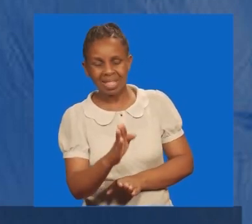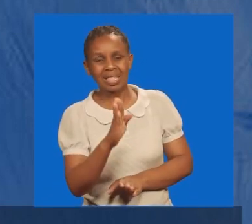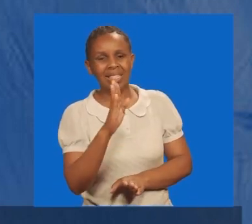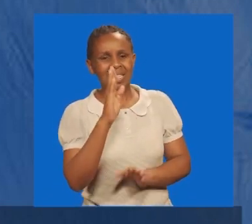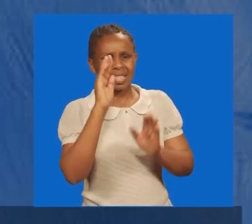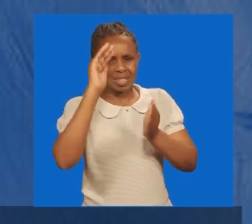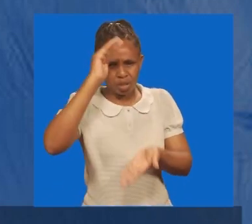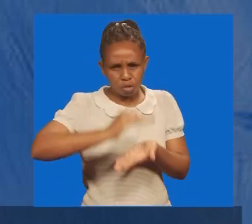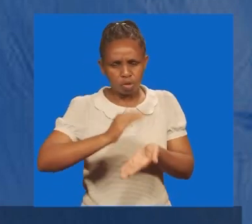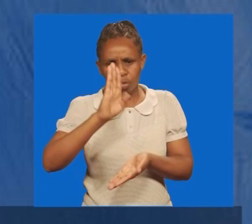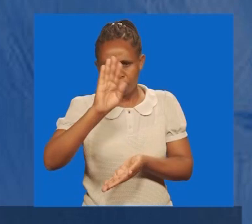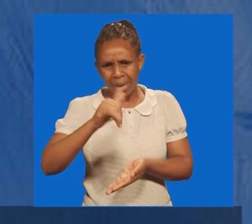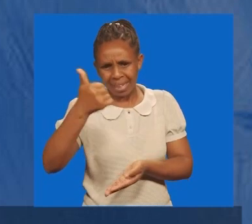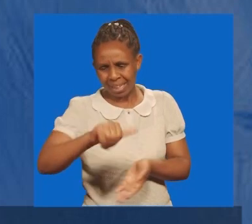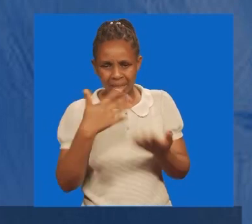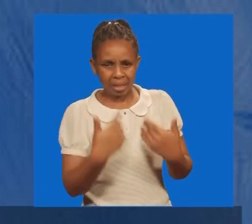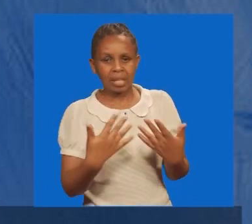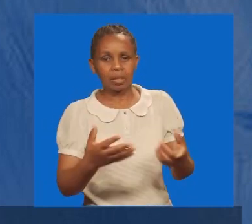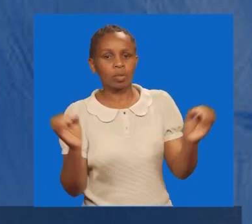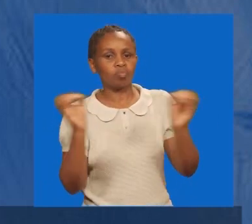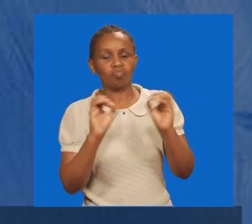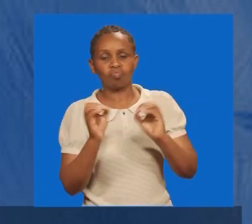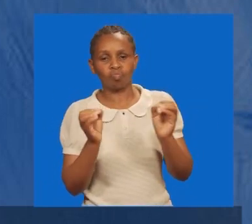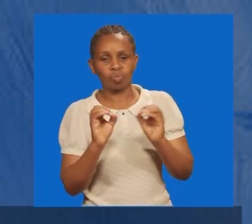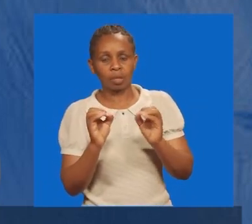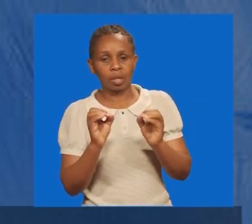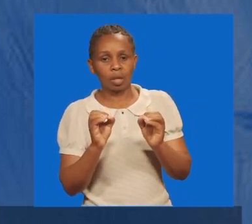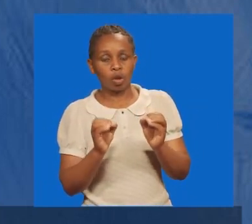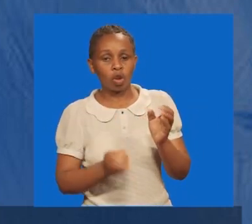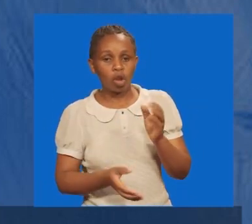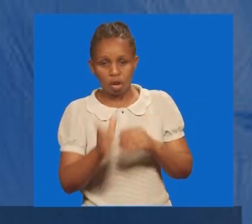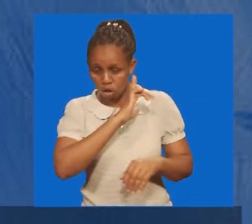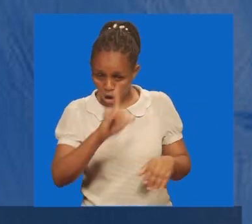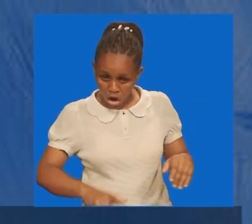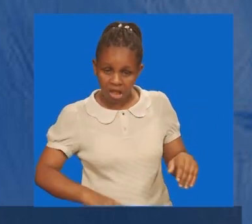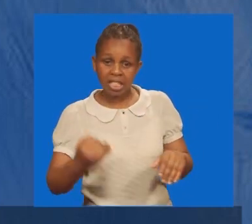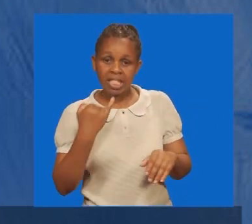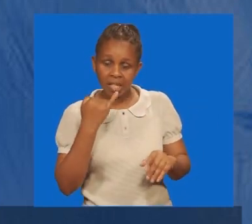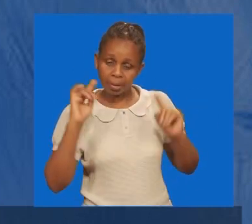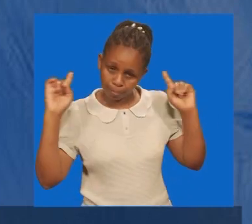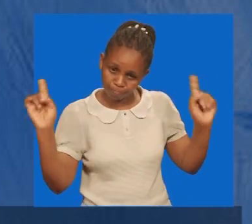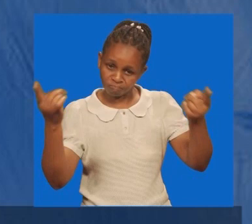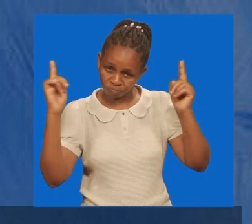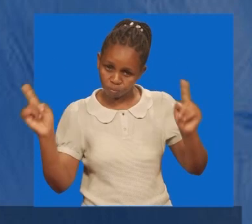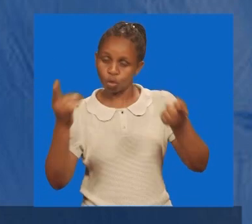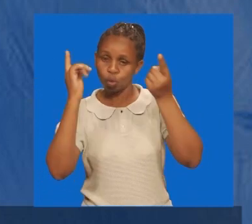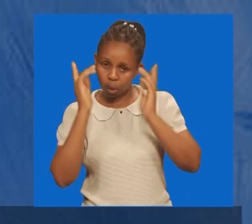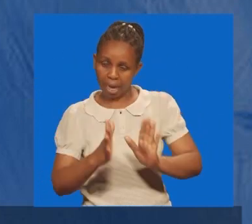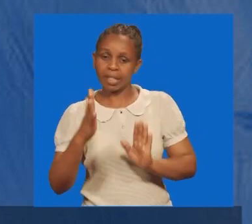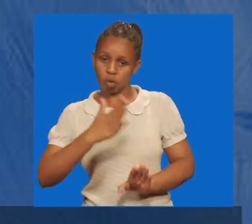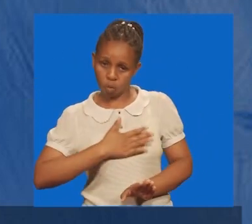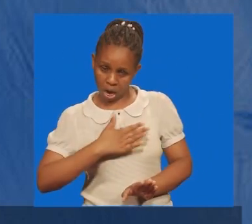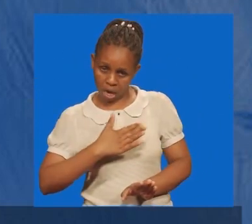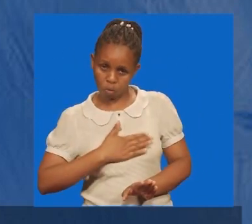unaye, buwana karibu na wewe, basi, unamfanya kuwa mchundaji, na unajua mchundaji,